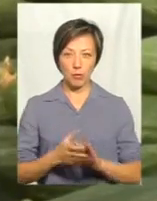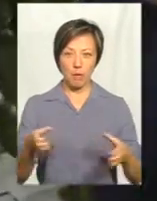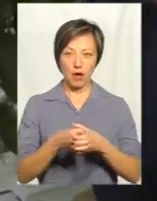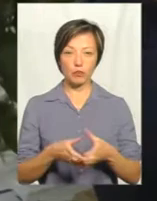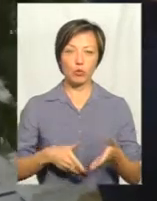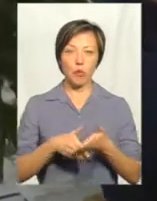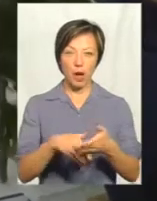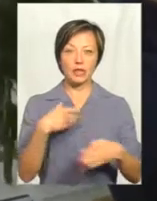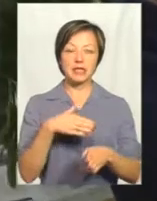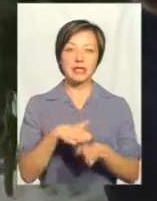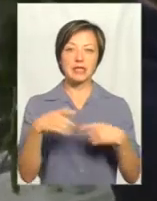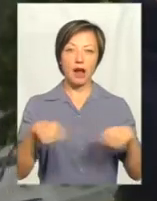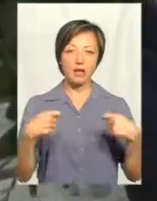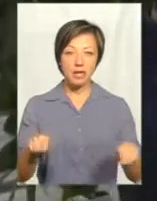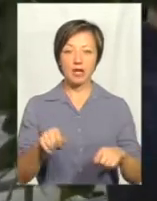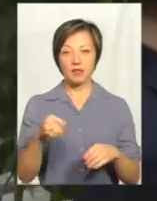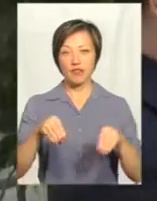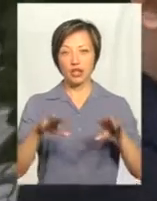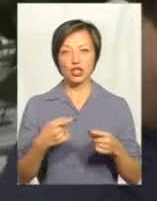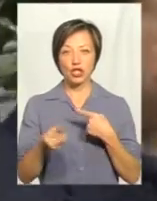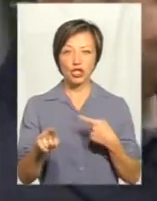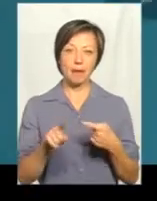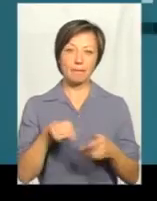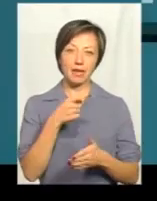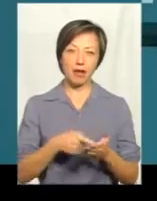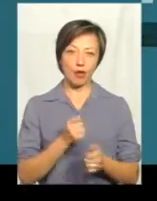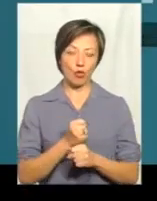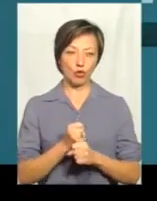допомагати з реалізацією продукції та вирішувати інші робочі питання.